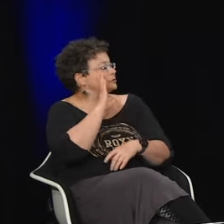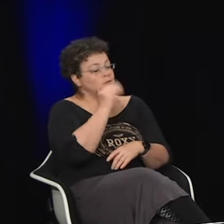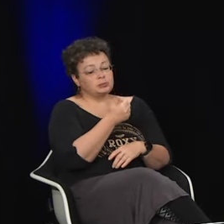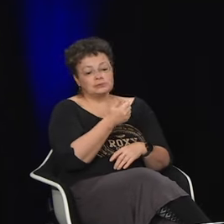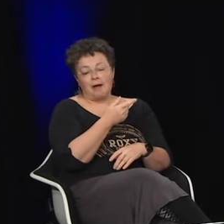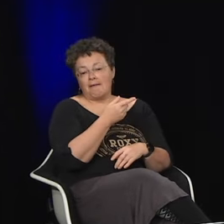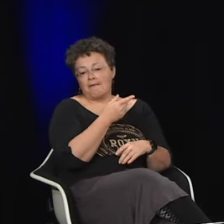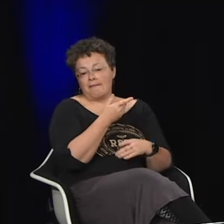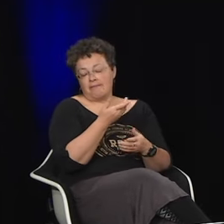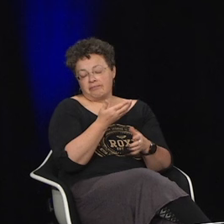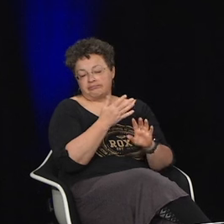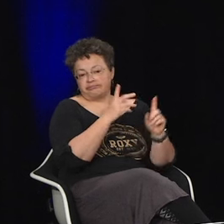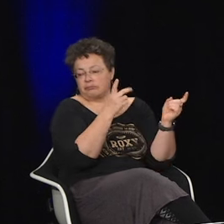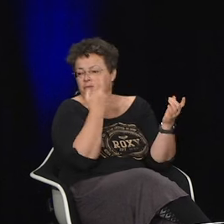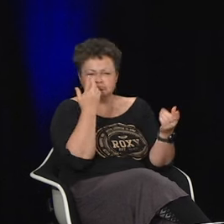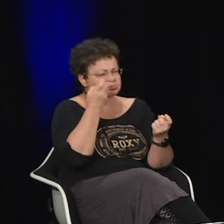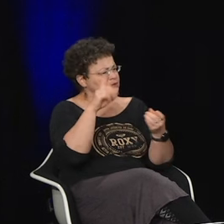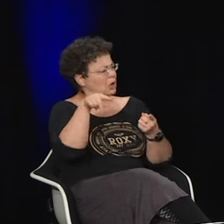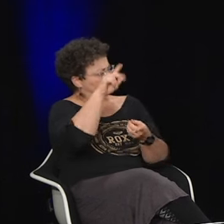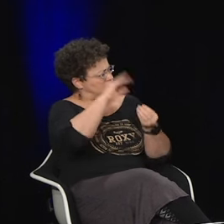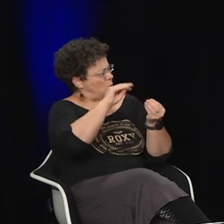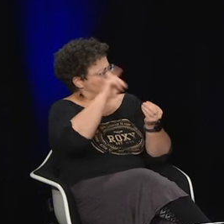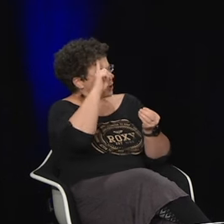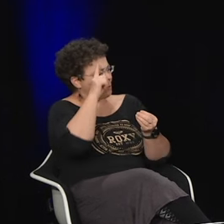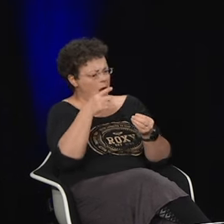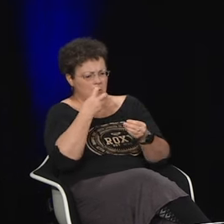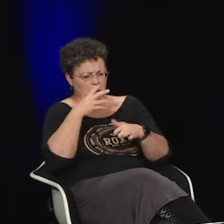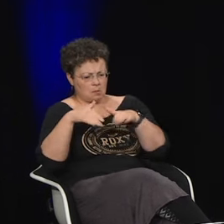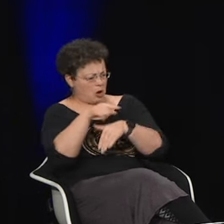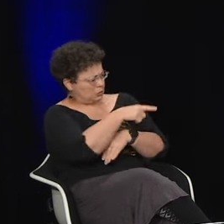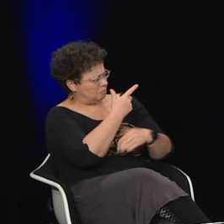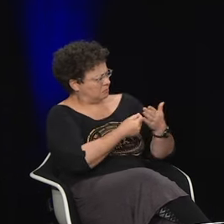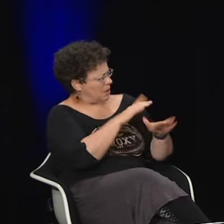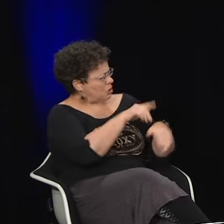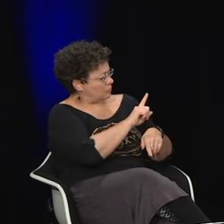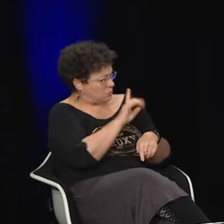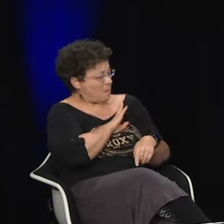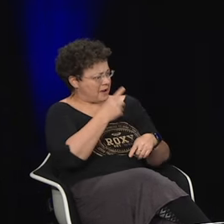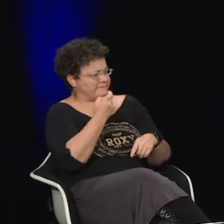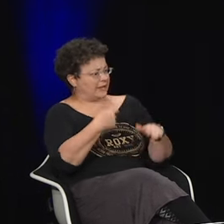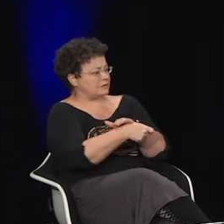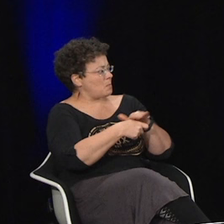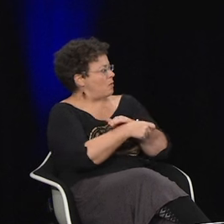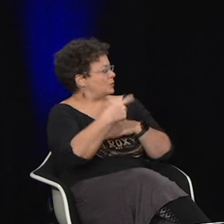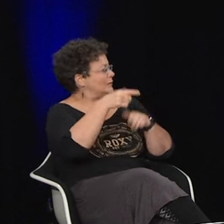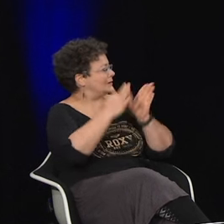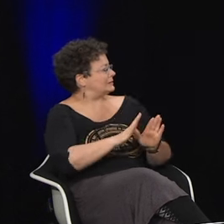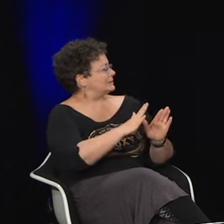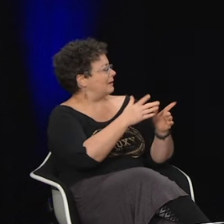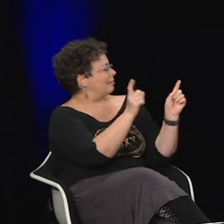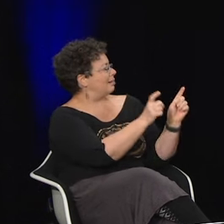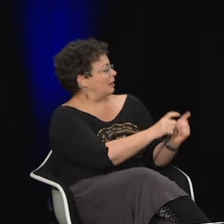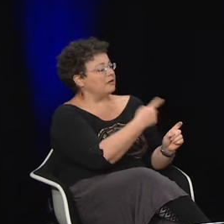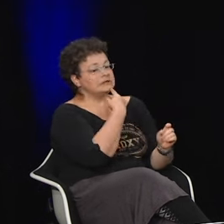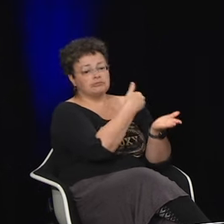les écoles où était pratiquée la langue des signes et pour encourager les institutions oralistes. Alors, c'est vrai que c'est aussi une